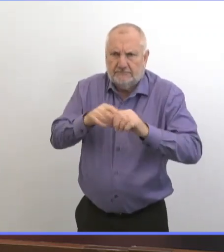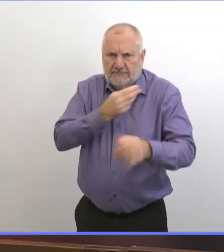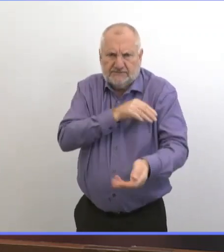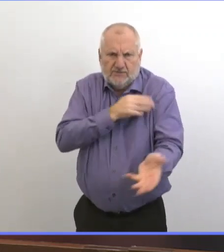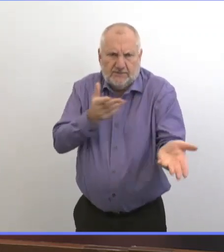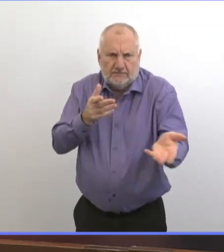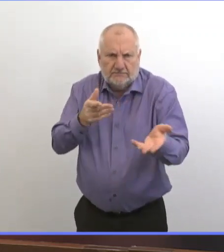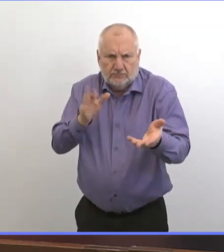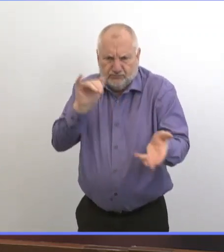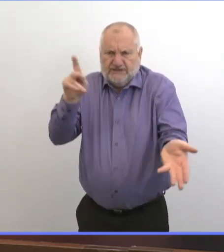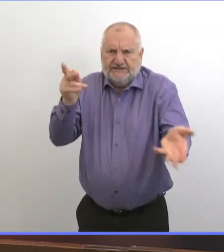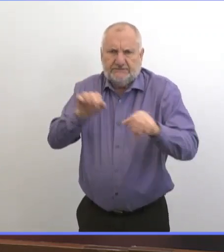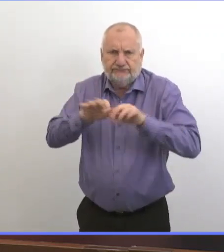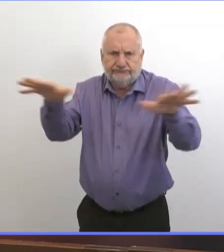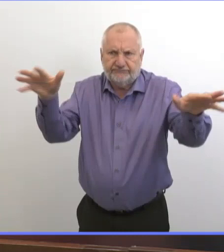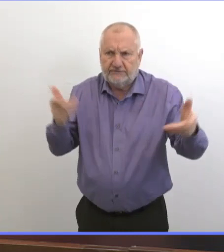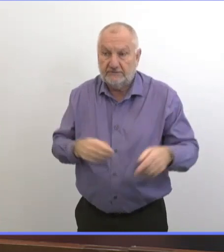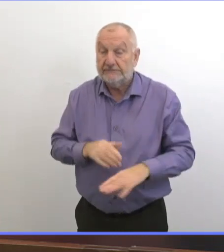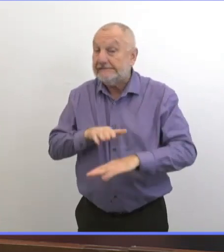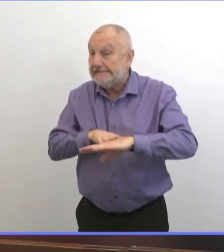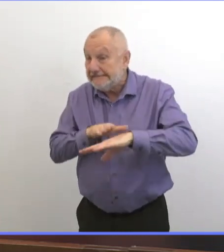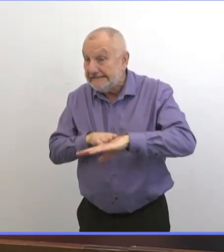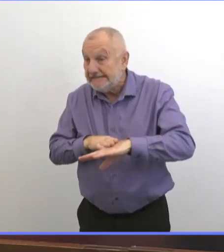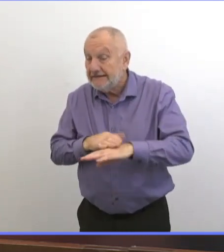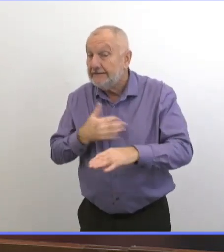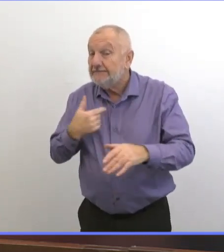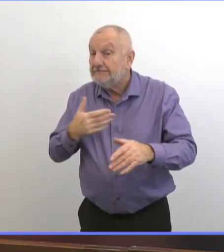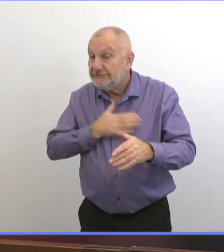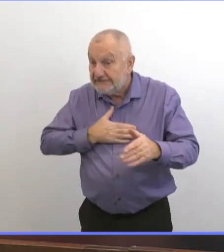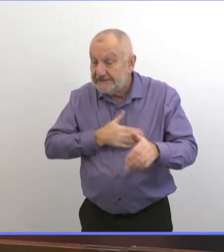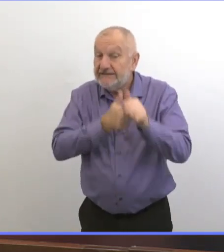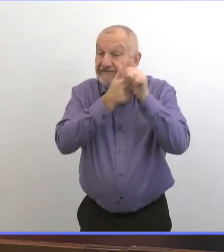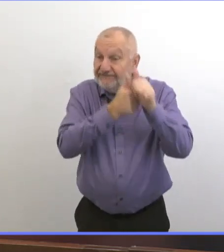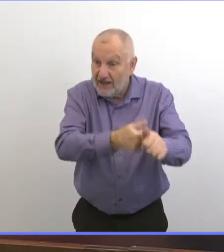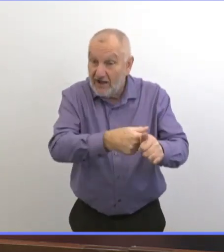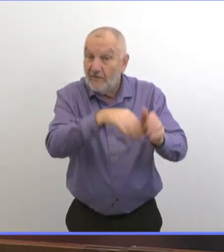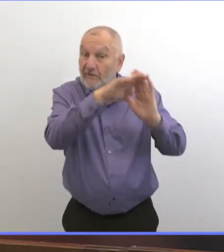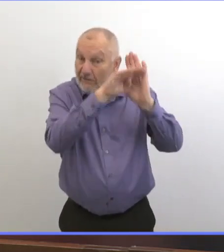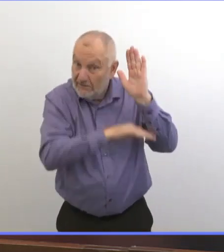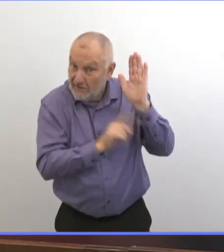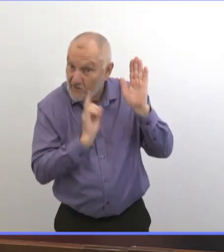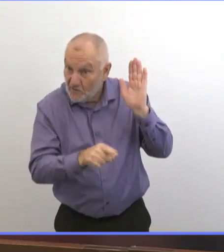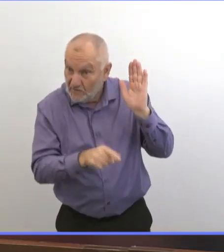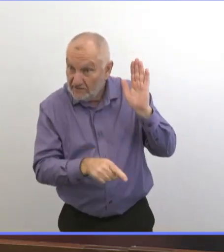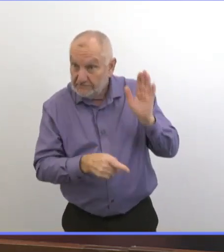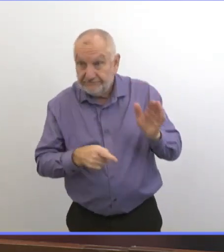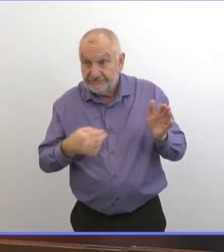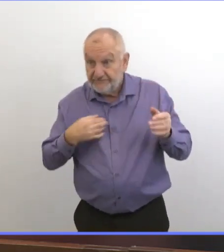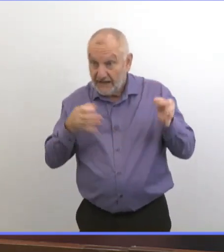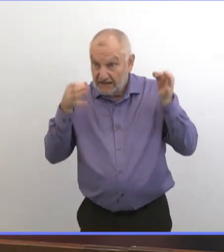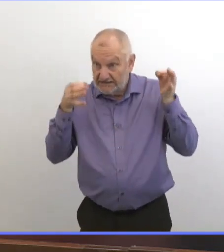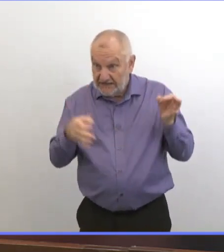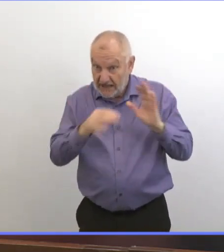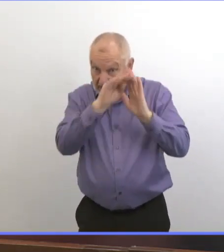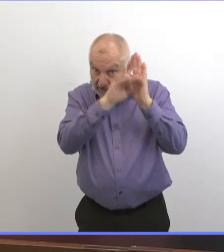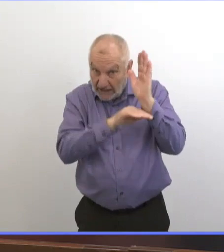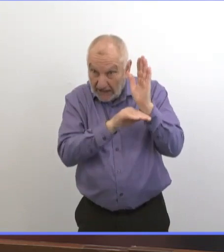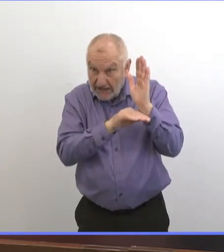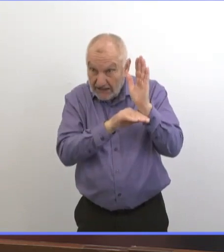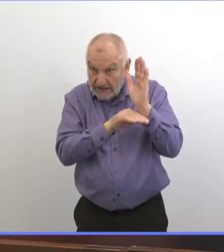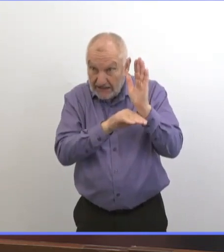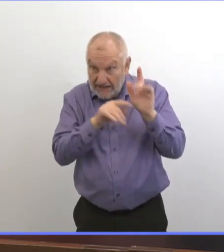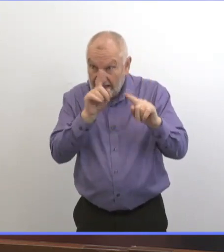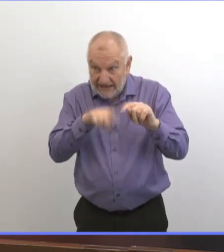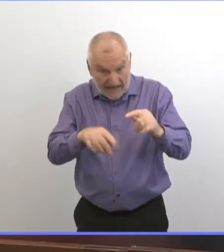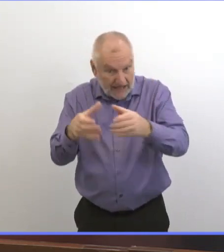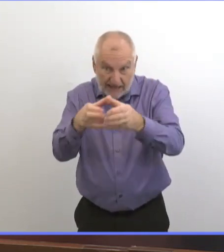Manitobains. Donc, mon conseil, c'est de suivre les conseils de santé publique. On sait que c'est difficile. On le sait, on l'a dit.